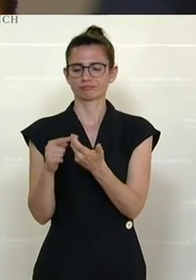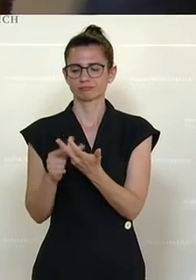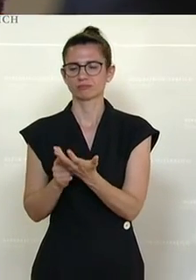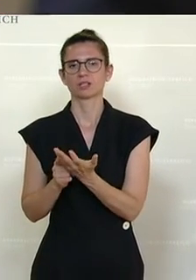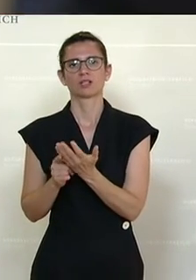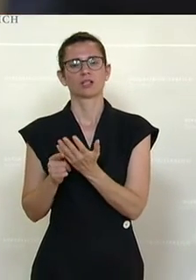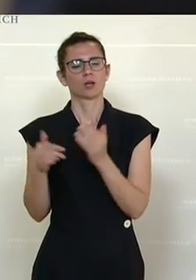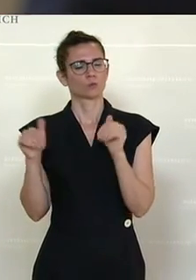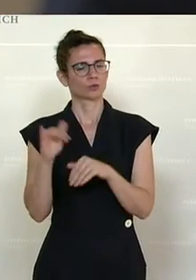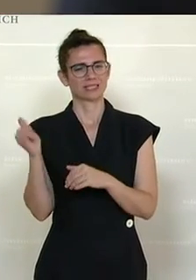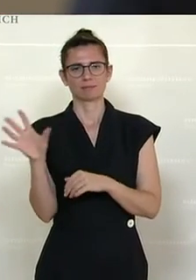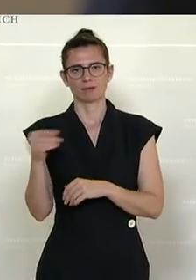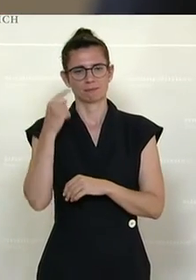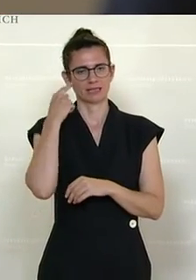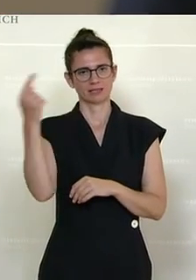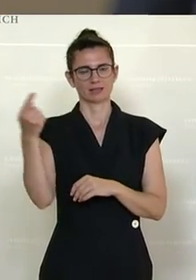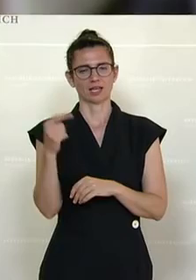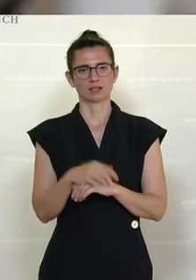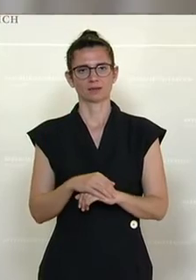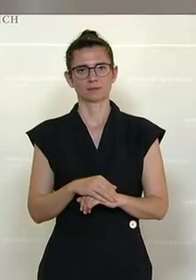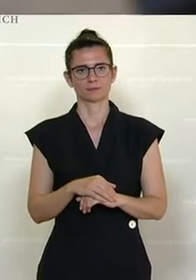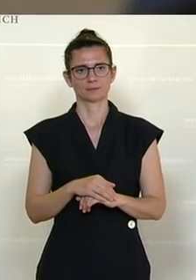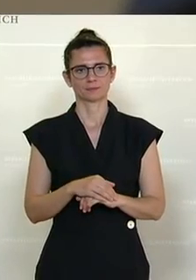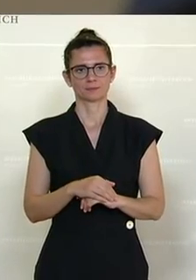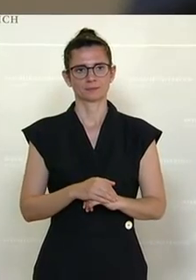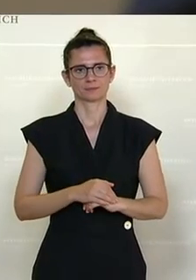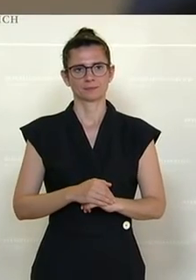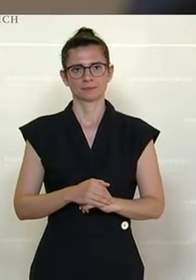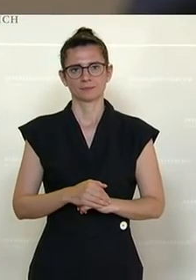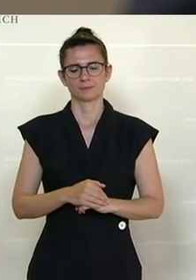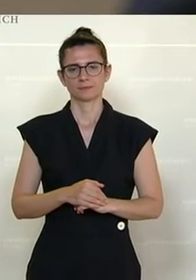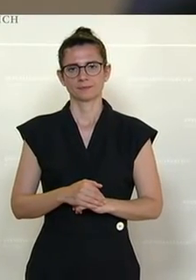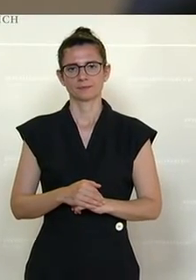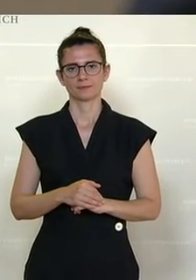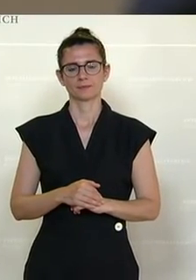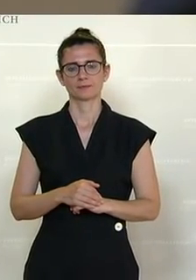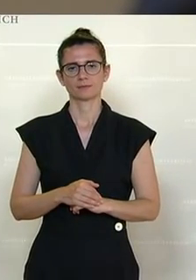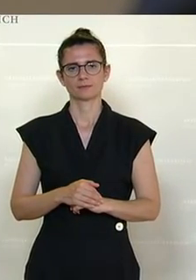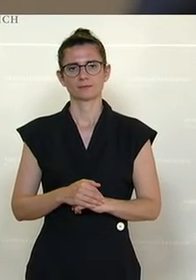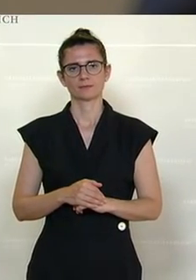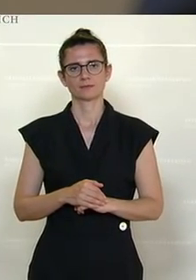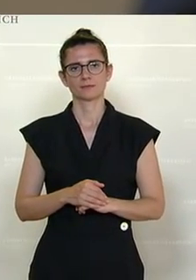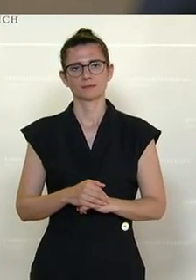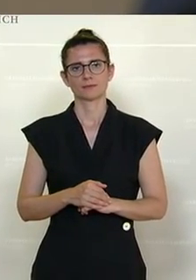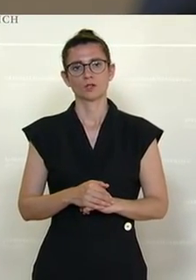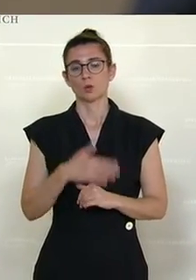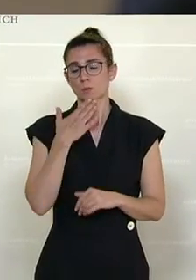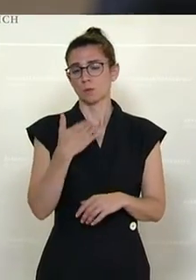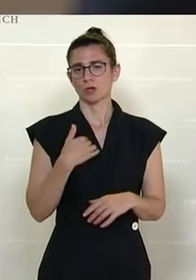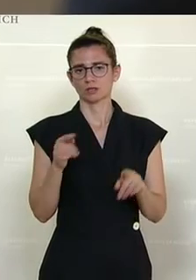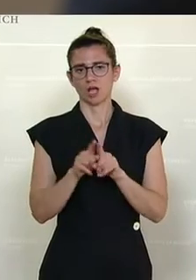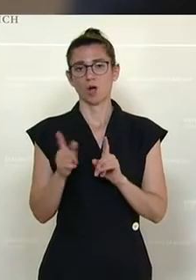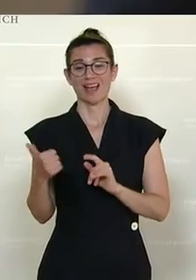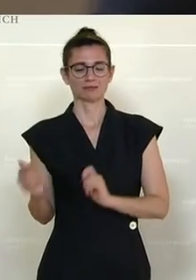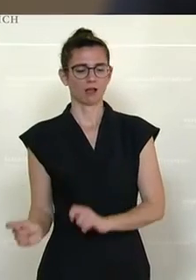genauso berücksichtigungswert in dieser Frage sind. Und in dieser Frage möchten wir dazu auch einen